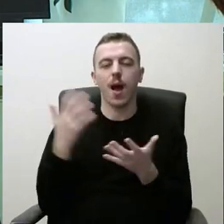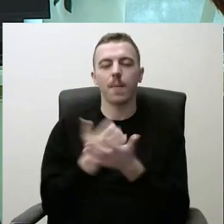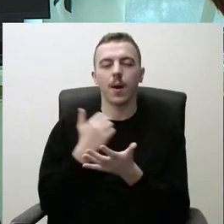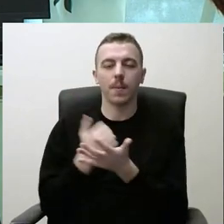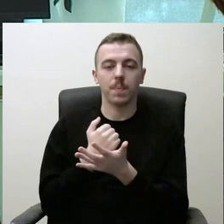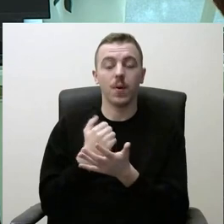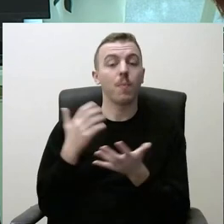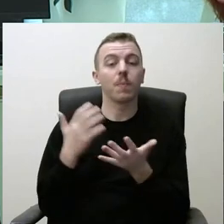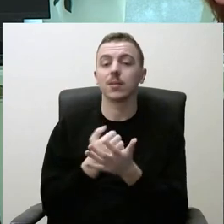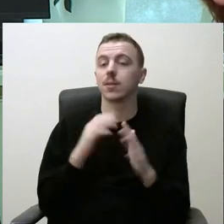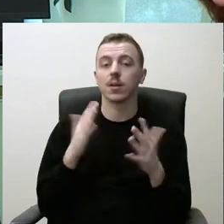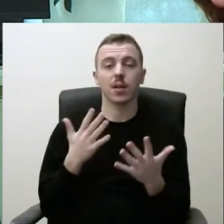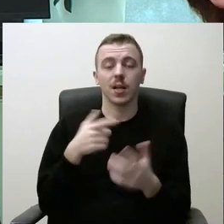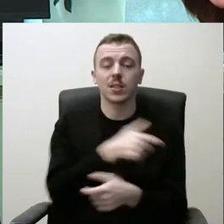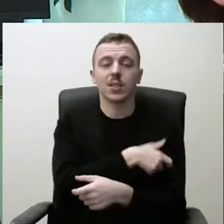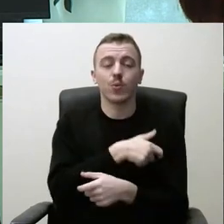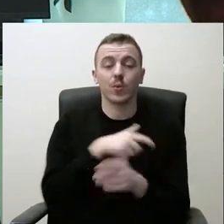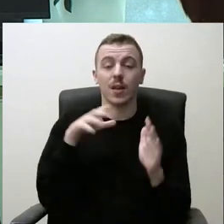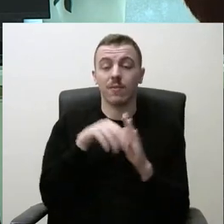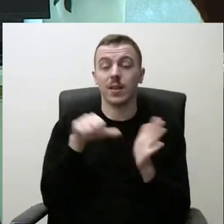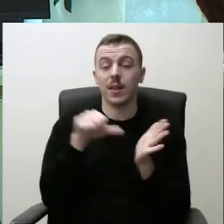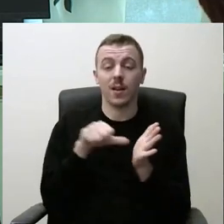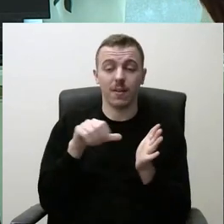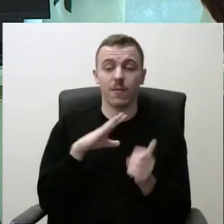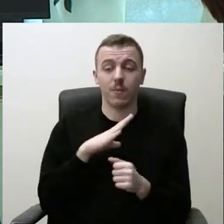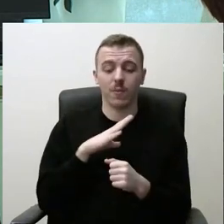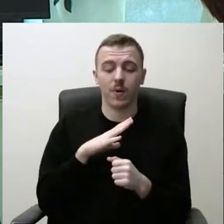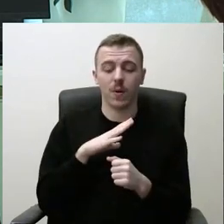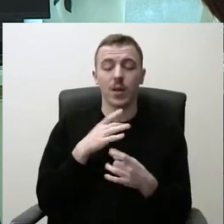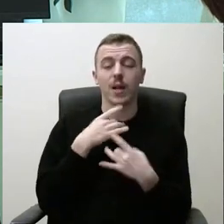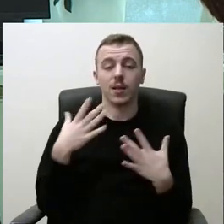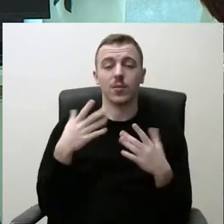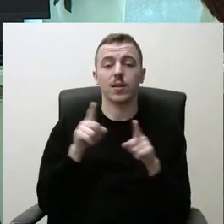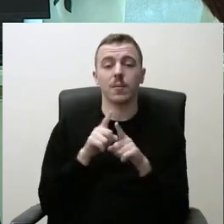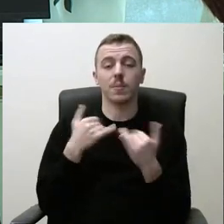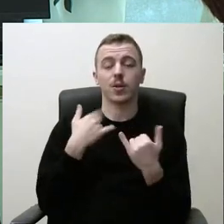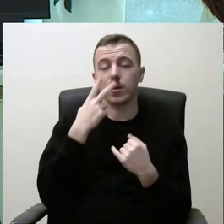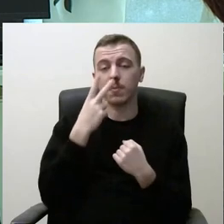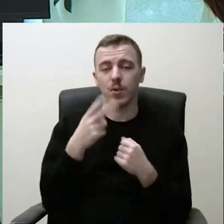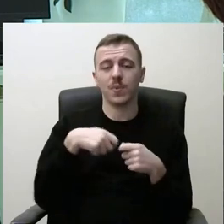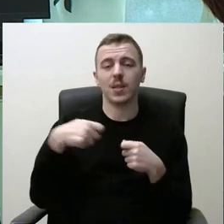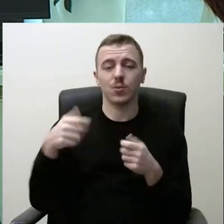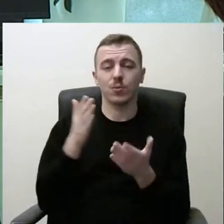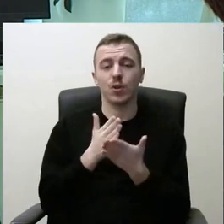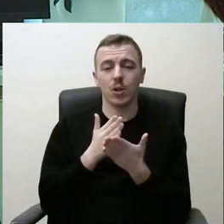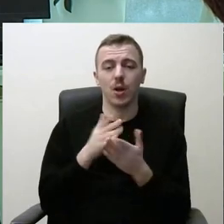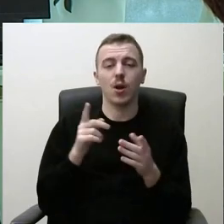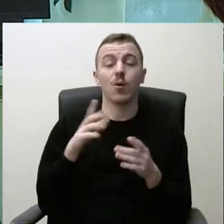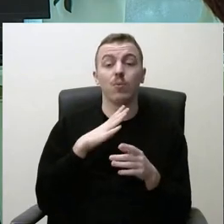pasisikė seninių įtraukimas į tos renginius ir šiandien. Ir mes matom, kad dabar tas teisinumas yra, koks ir buvo